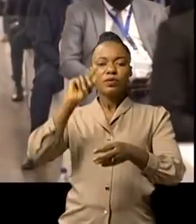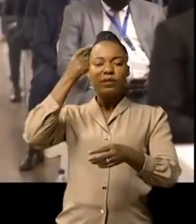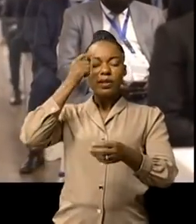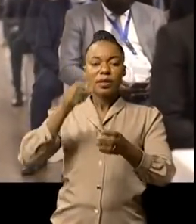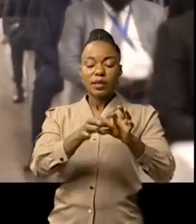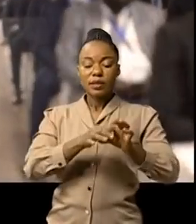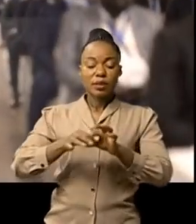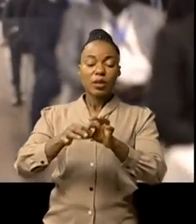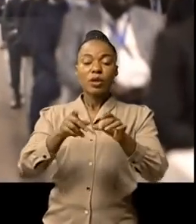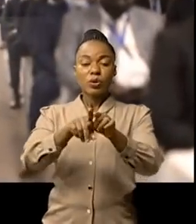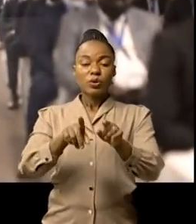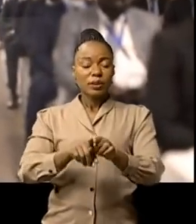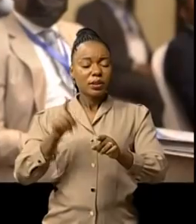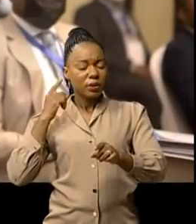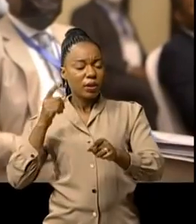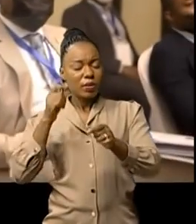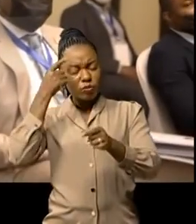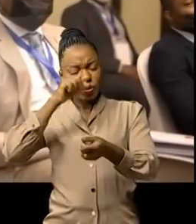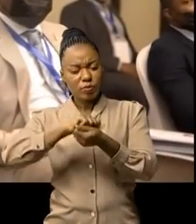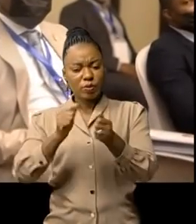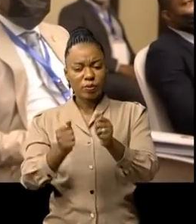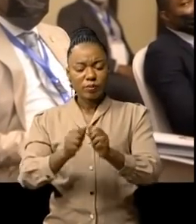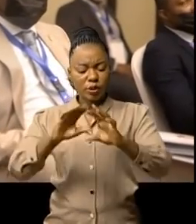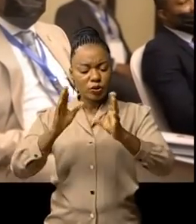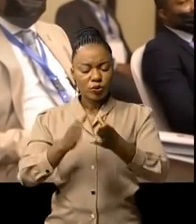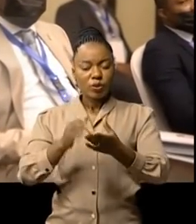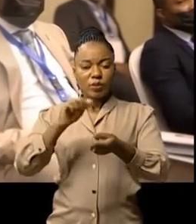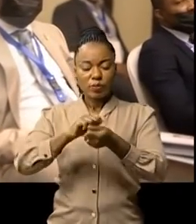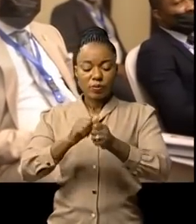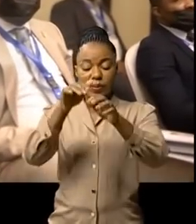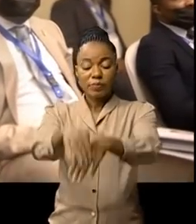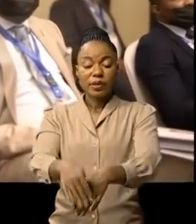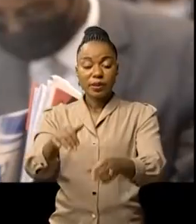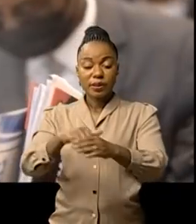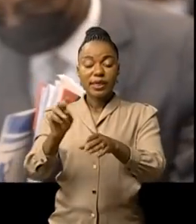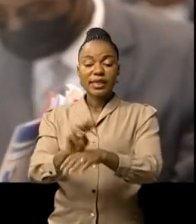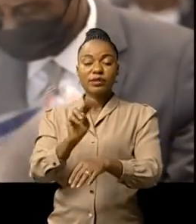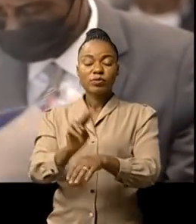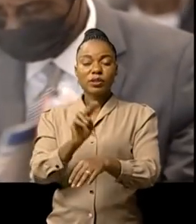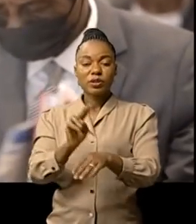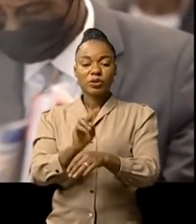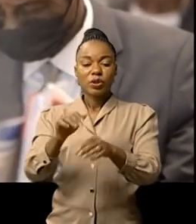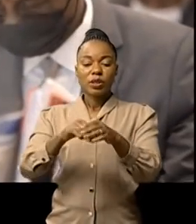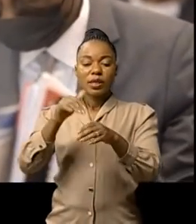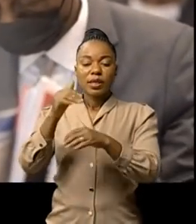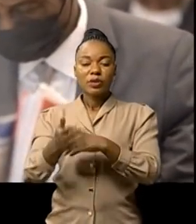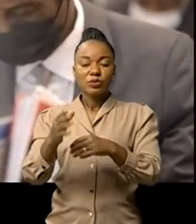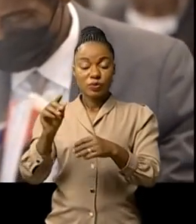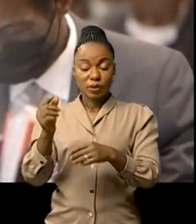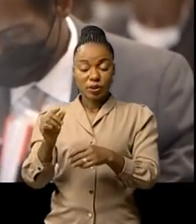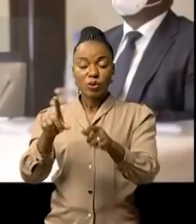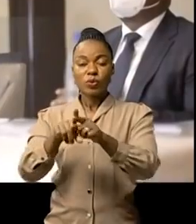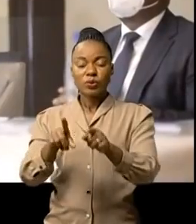inclusive et plus attentive aux préoccupations de tous les acteurs impliqués dans l'exploitation de ressources naturelles et en particulier